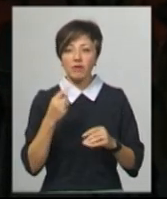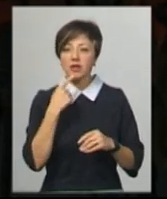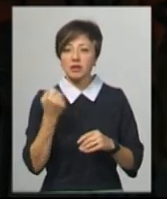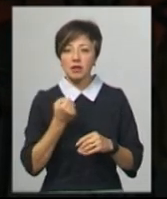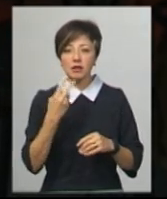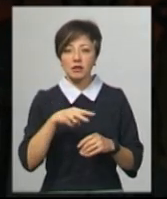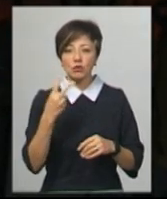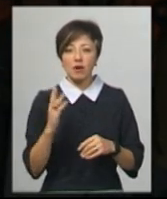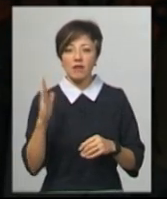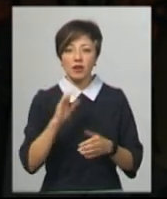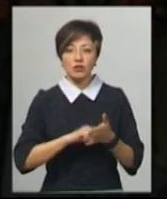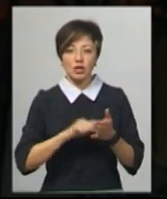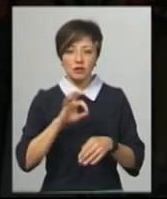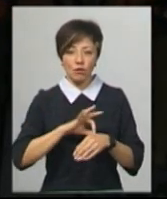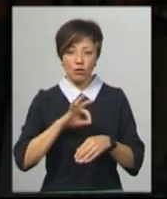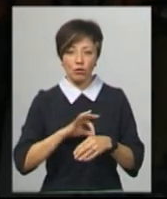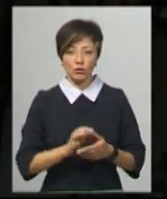22 вересня, через хворобу.